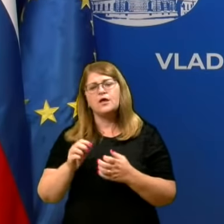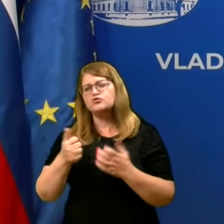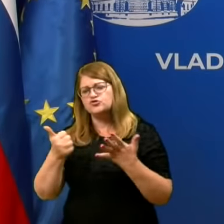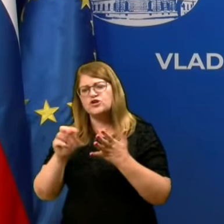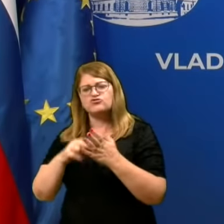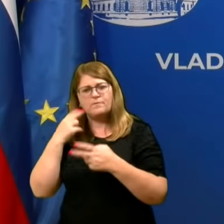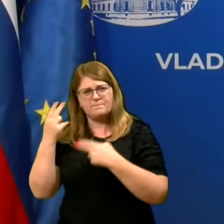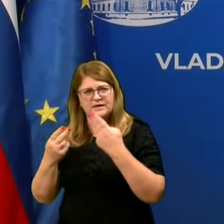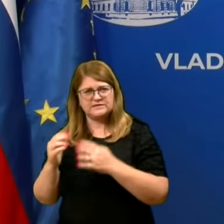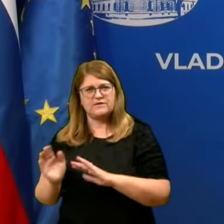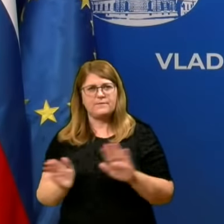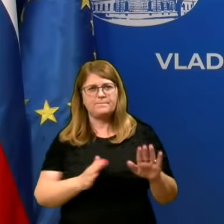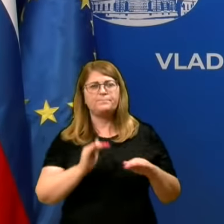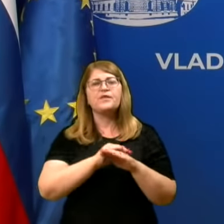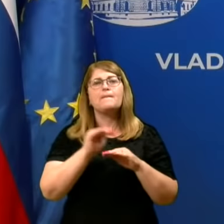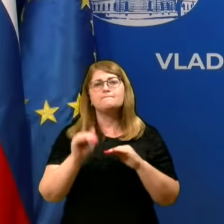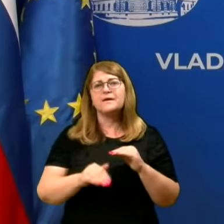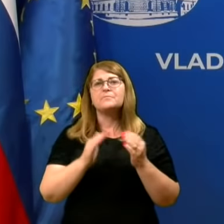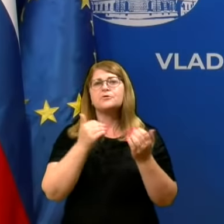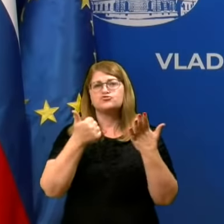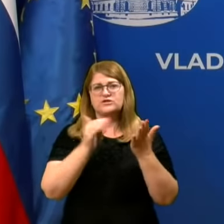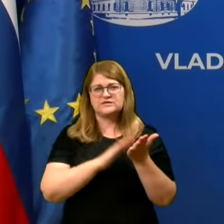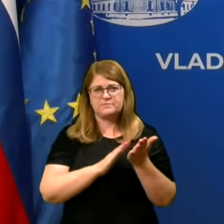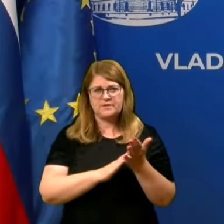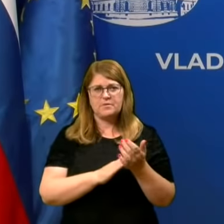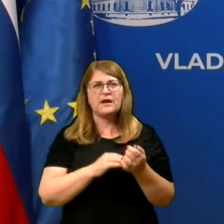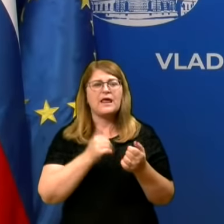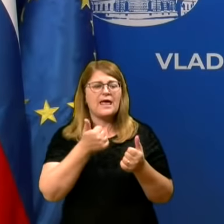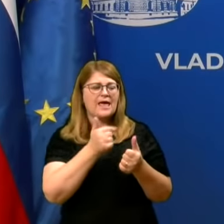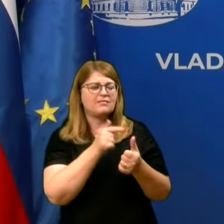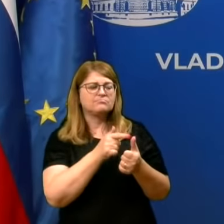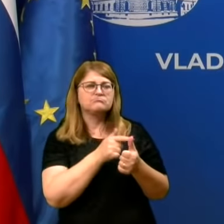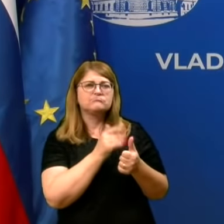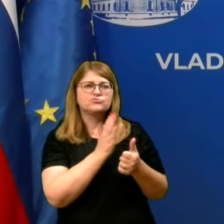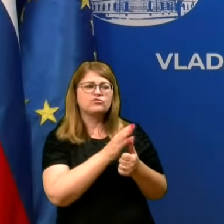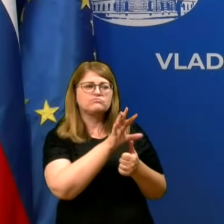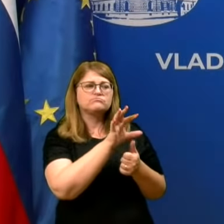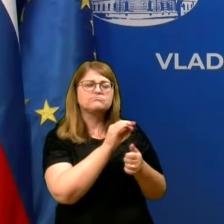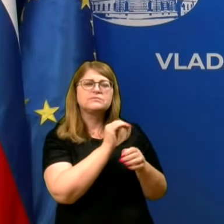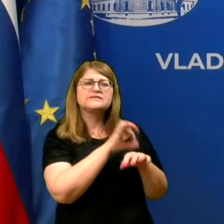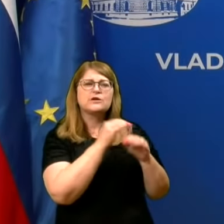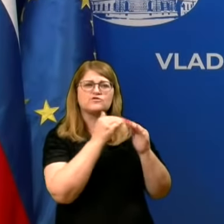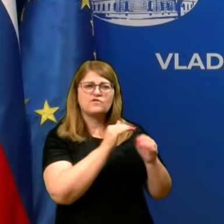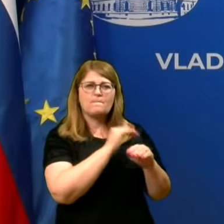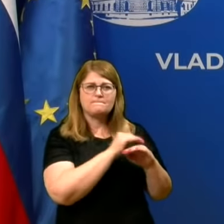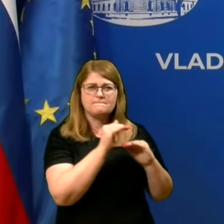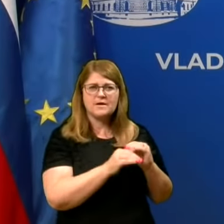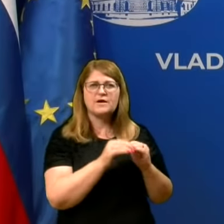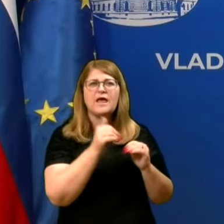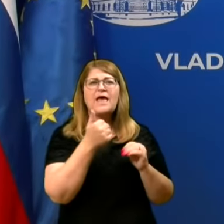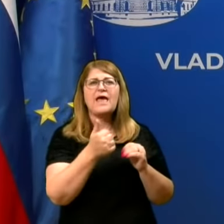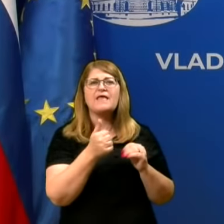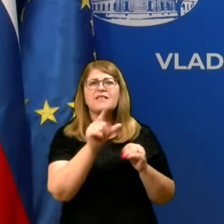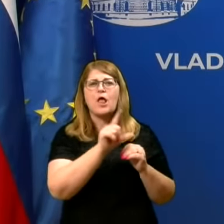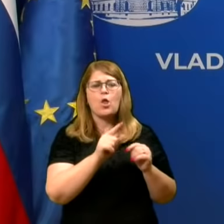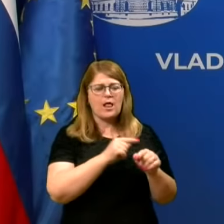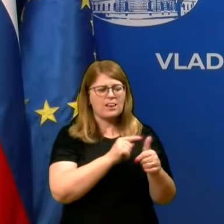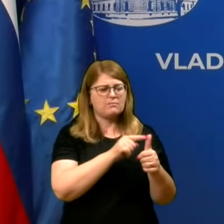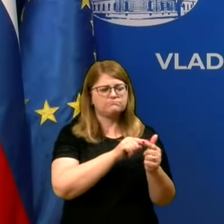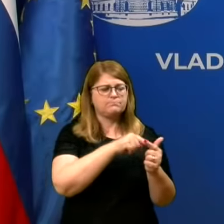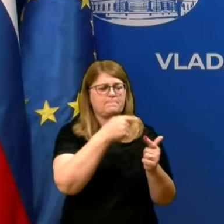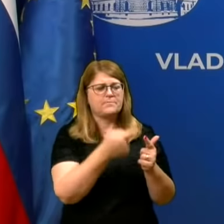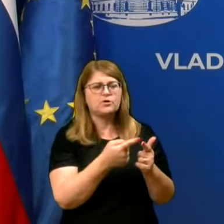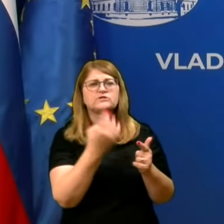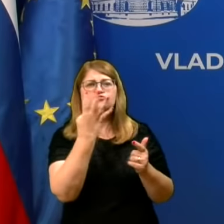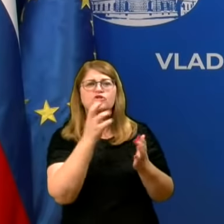V Mariborski regiji je bilo šest premirov, eden v znanem klastru zdravstvenega doma Maribor, en lokalni prenos, štiri